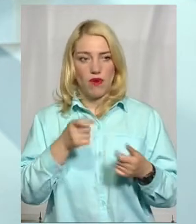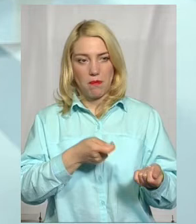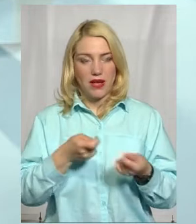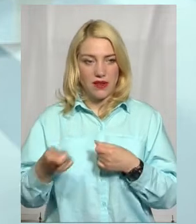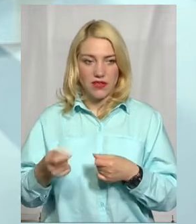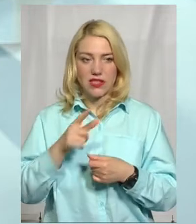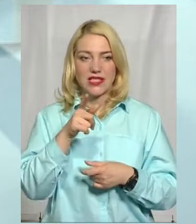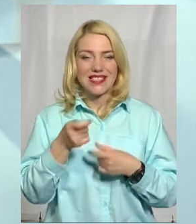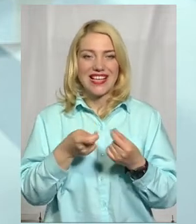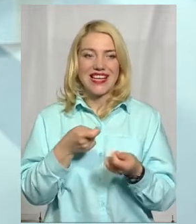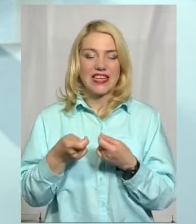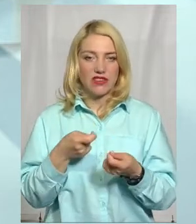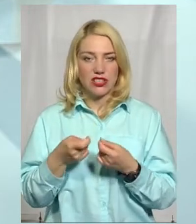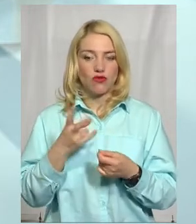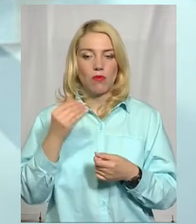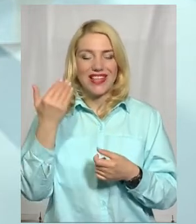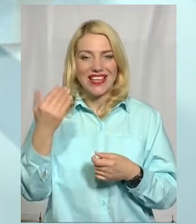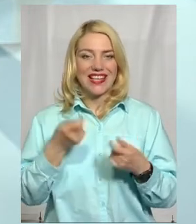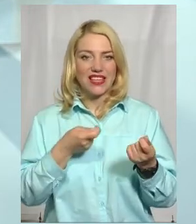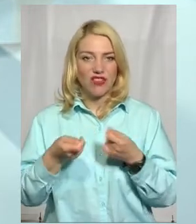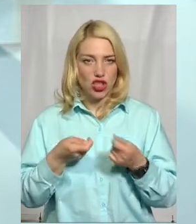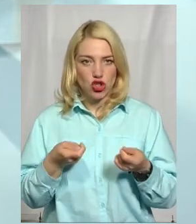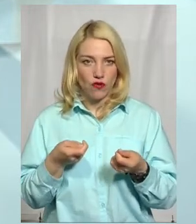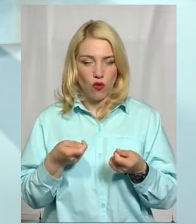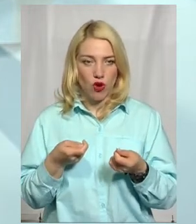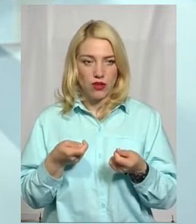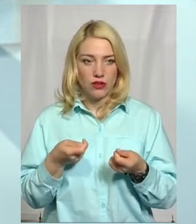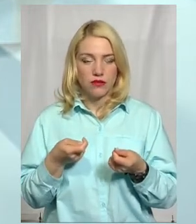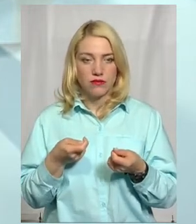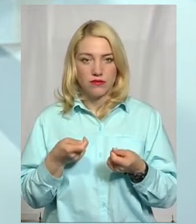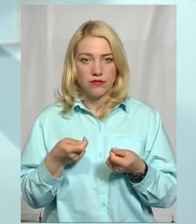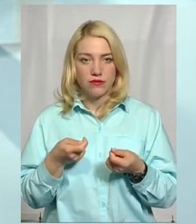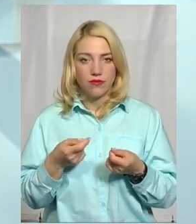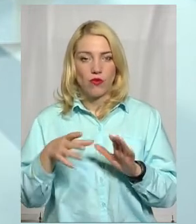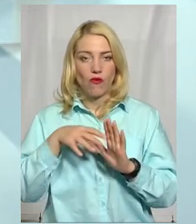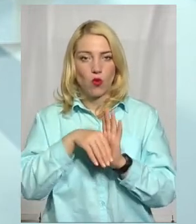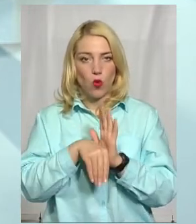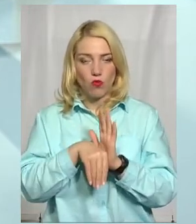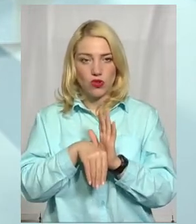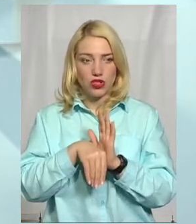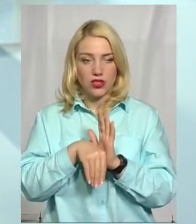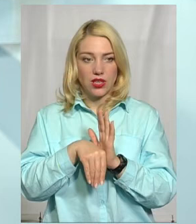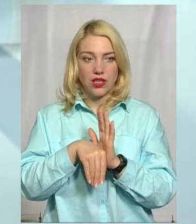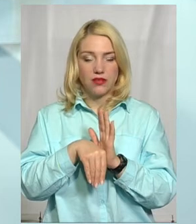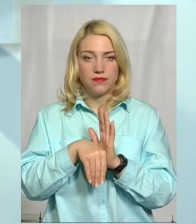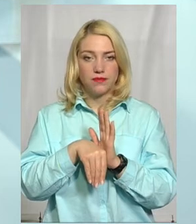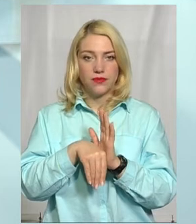із керівництвом, і керівництво в тому числі